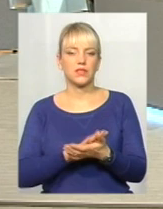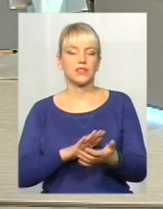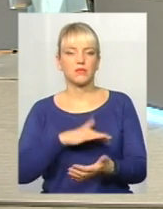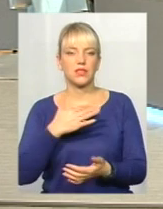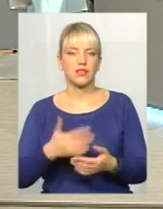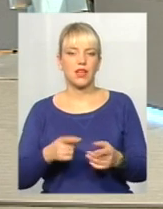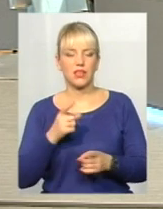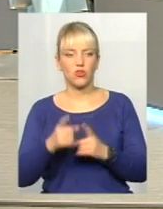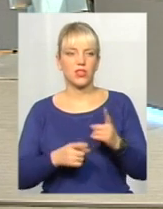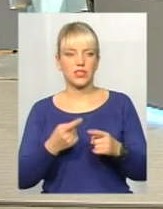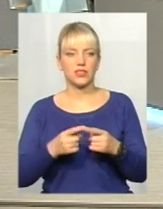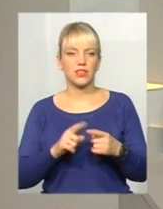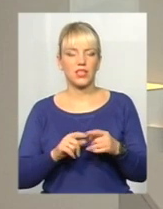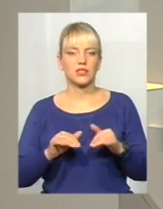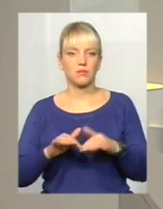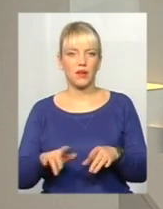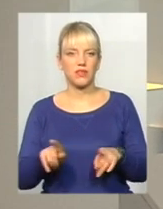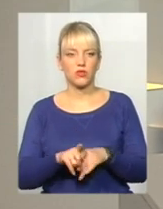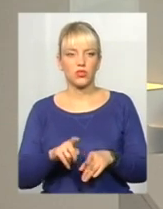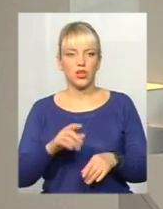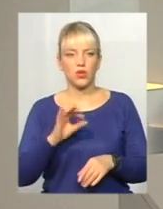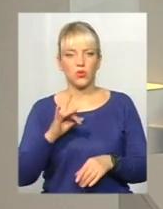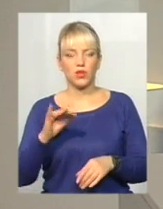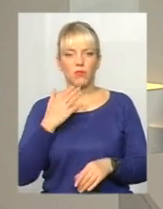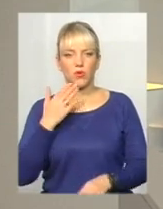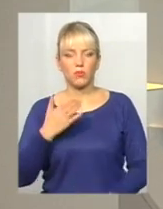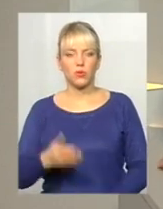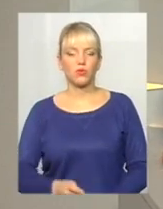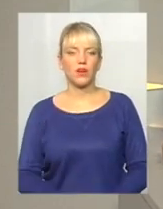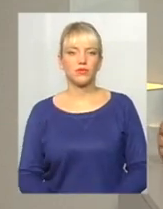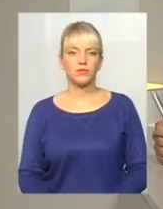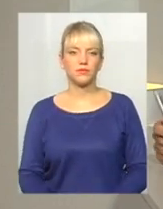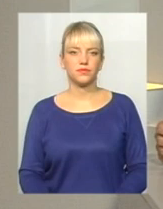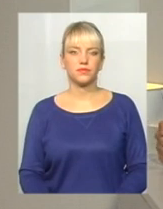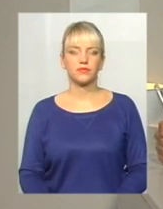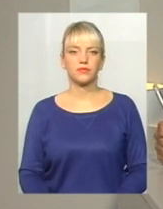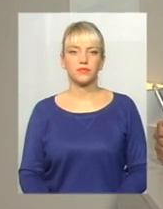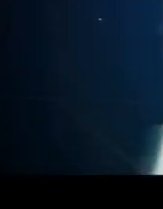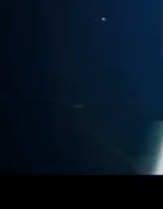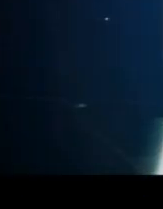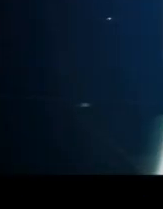організації цієї справи, нам також пан Юрій прокоментував. Давайте подивимося у сюжеті.